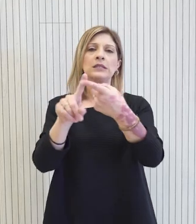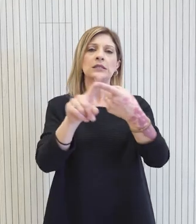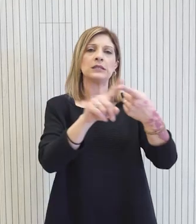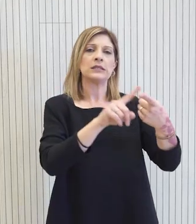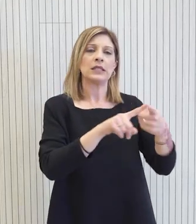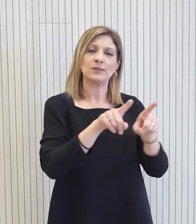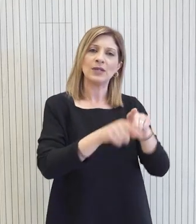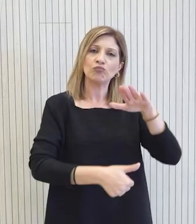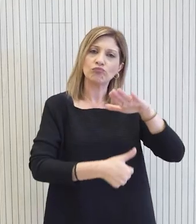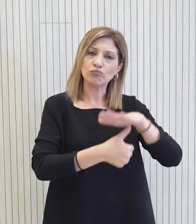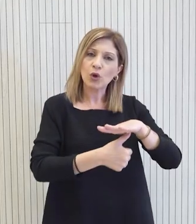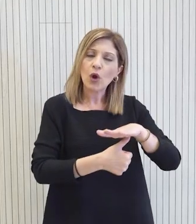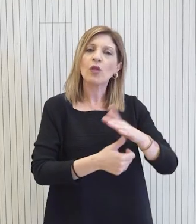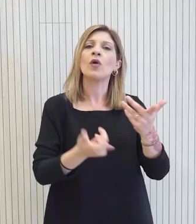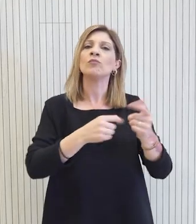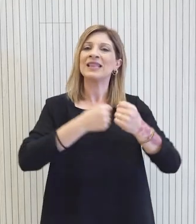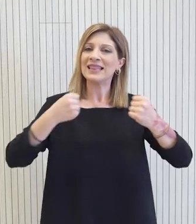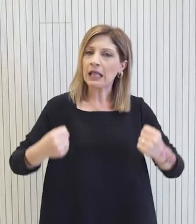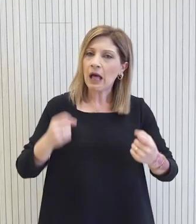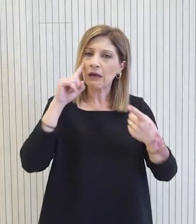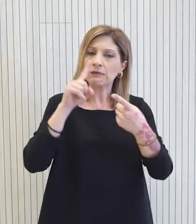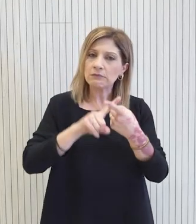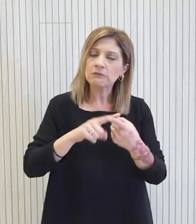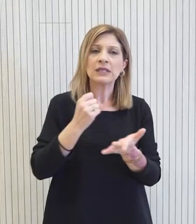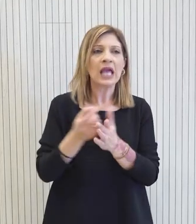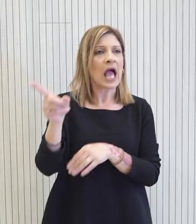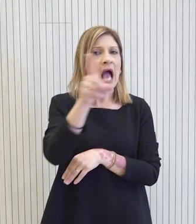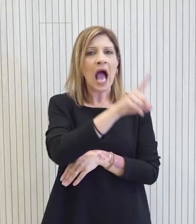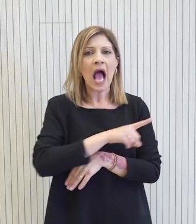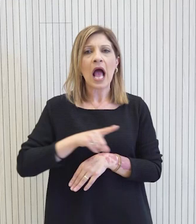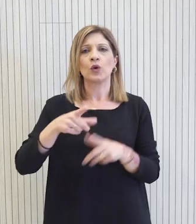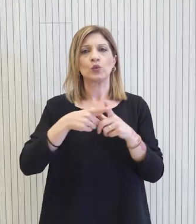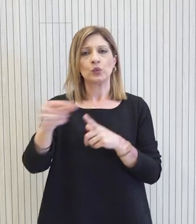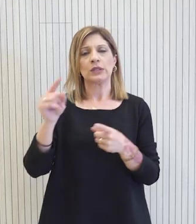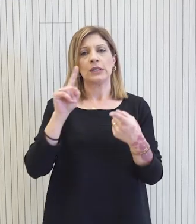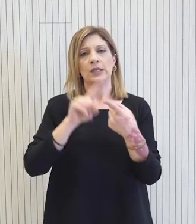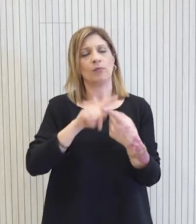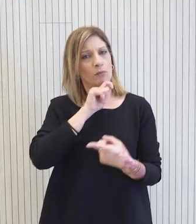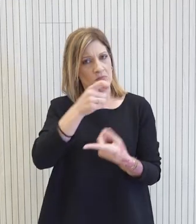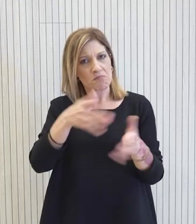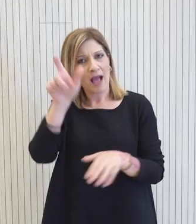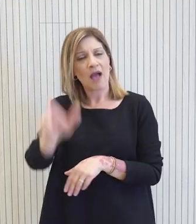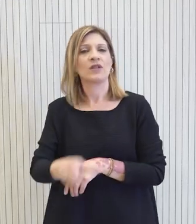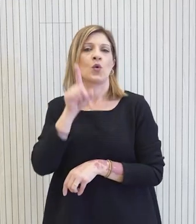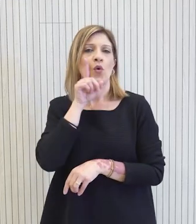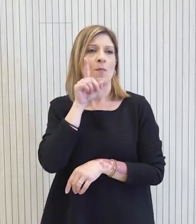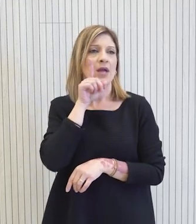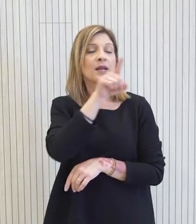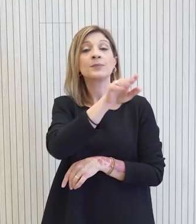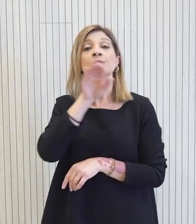κατηδίαν με τον Πρόεδρο της Δημοκρατίας με τον κύριο Τατάρ αλλά και με άλλα οργανωμένα σύντονα όπως η ίδια έχει αναφέρει μέσα από την ειδική της γραπτή δήλωση της προάλλης